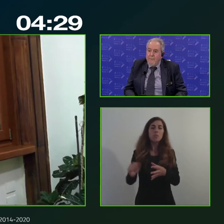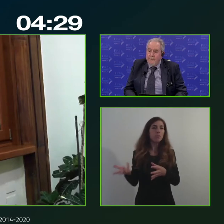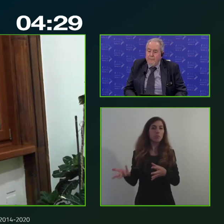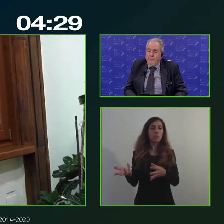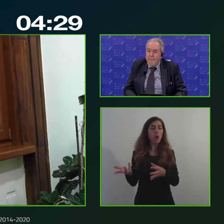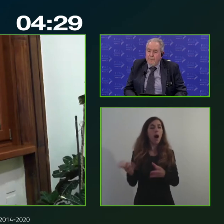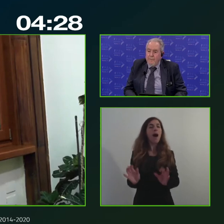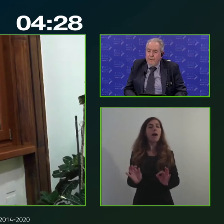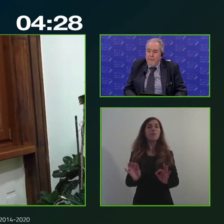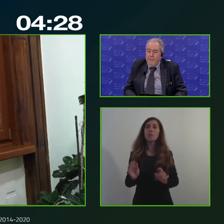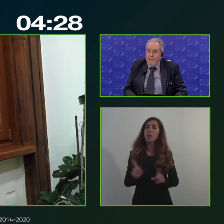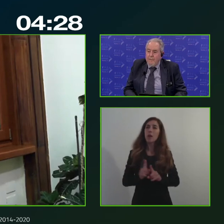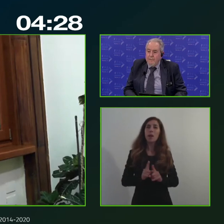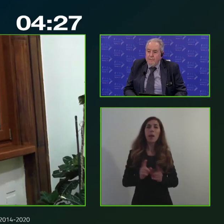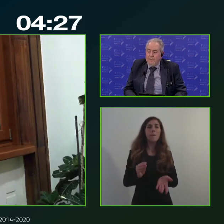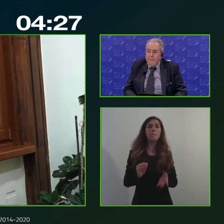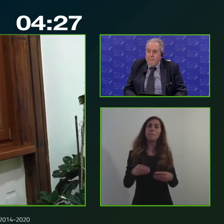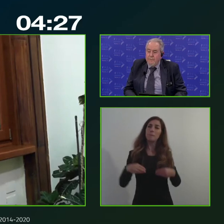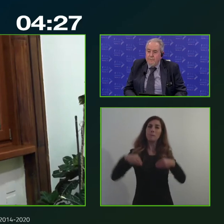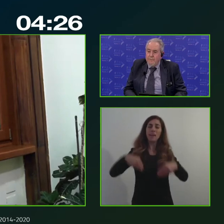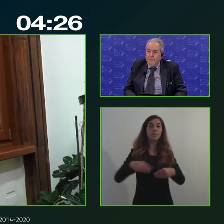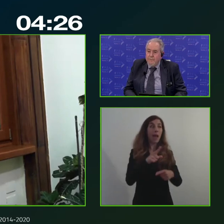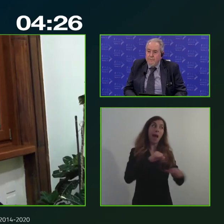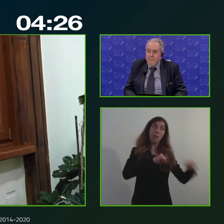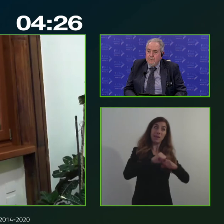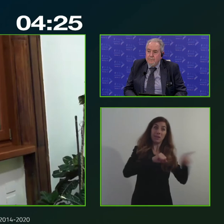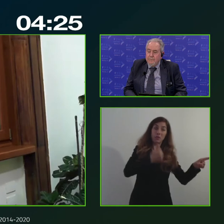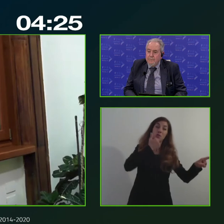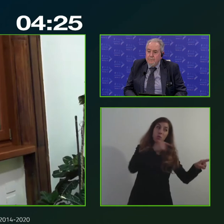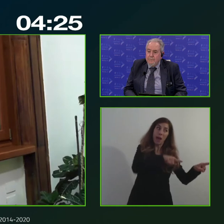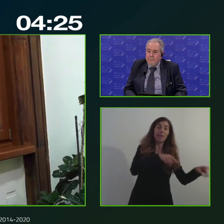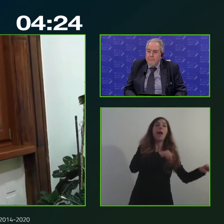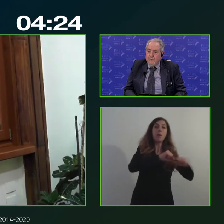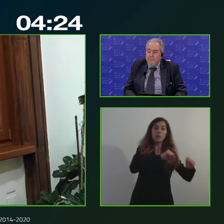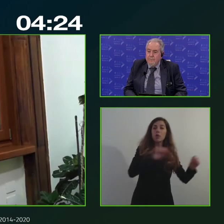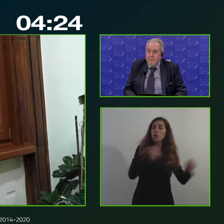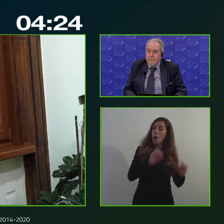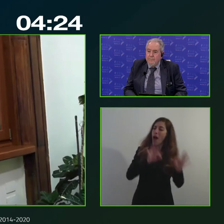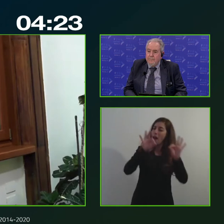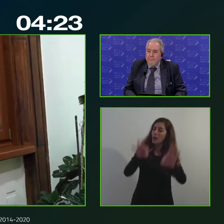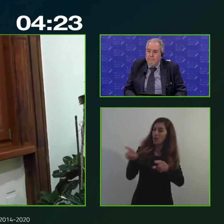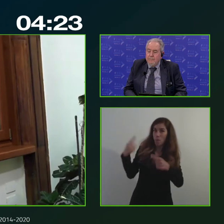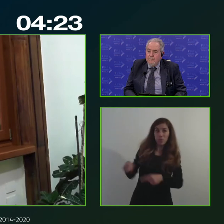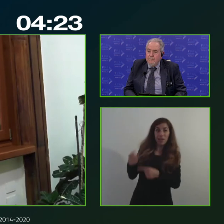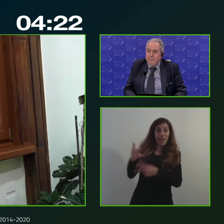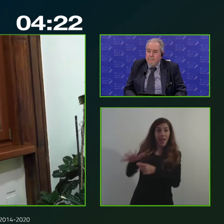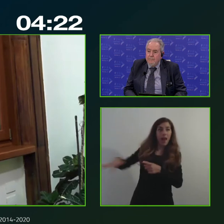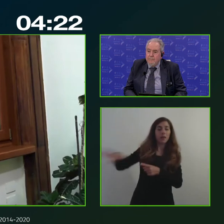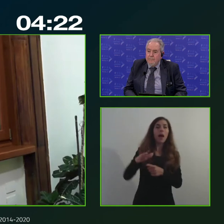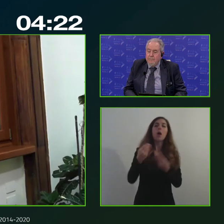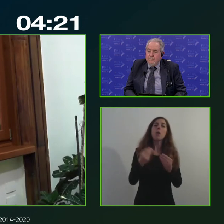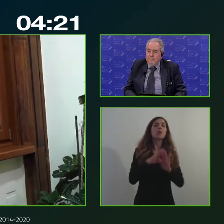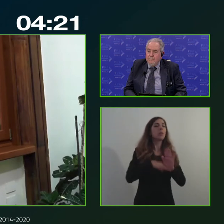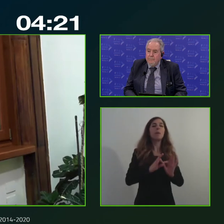presentarsi o meglio l'amministrazione non può presentarsi a questi mondi nel momento in cui il programma è stato già definito